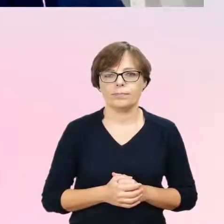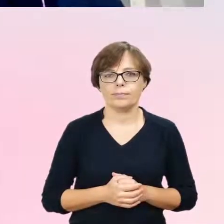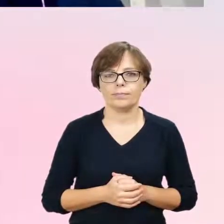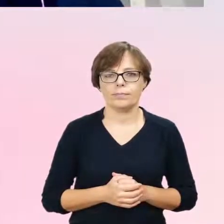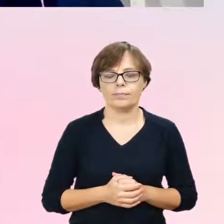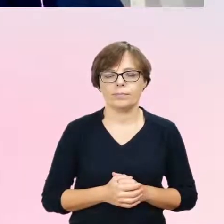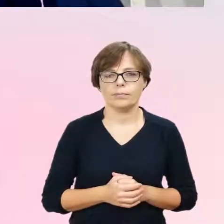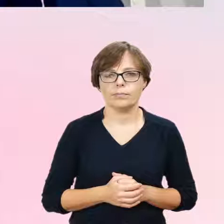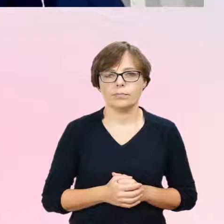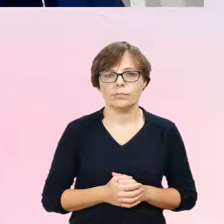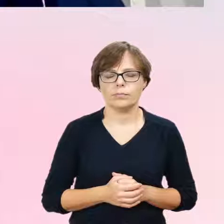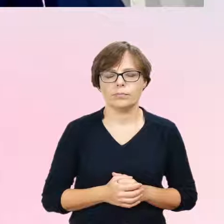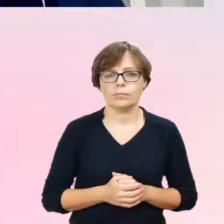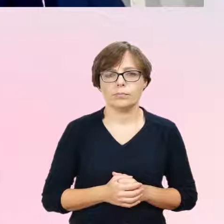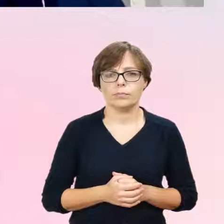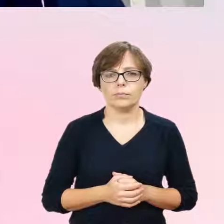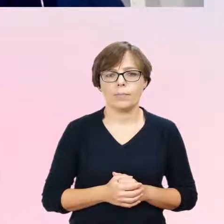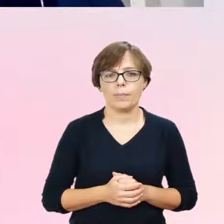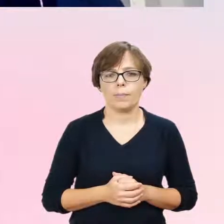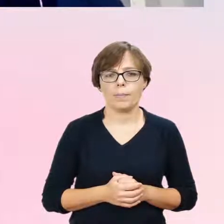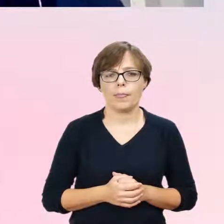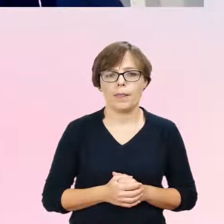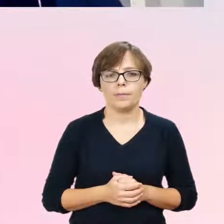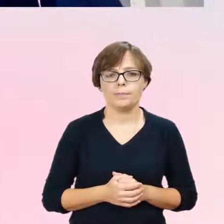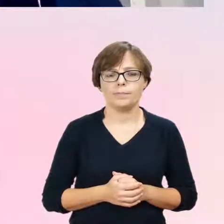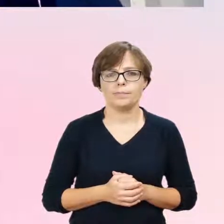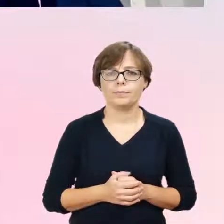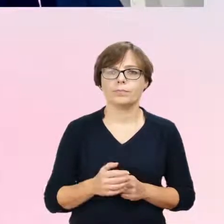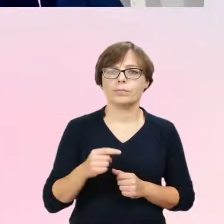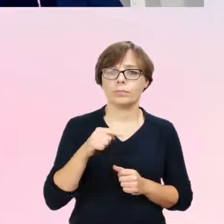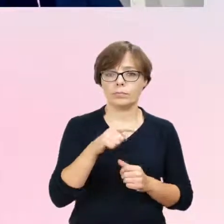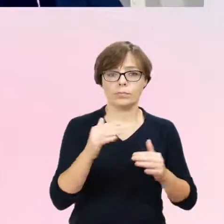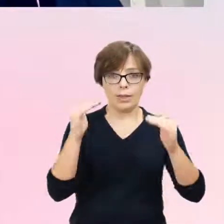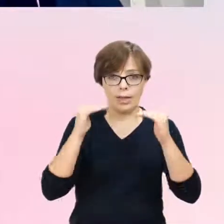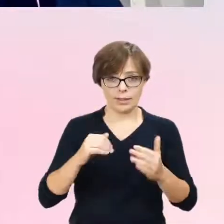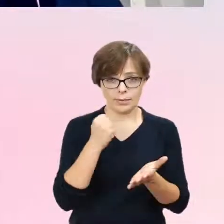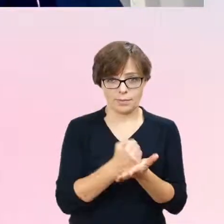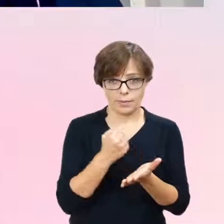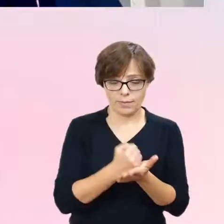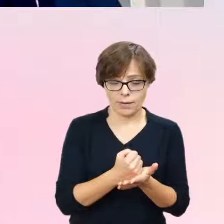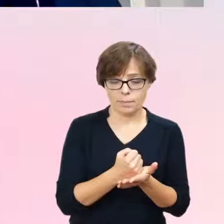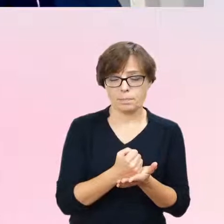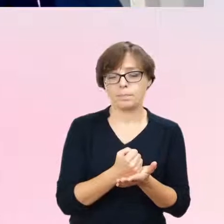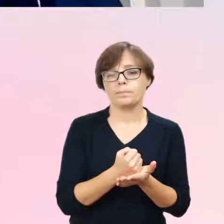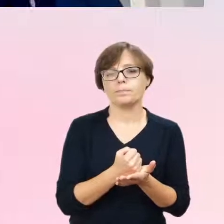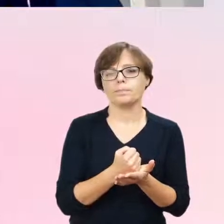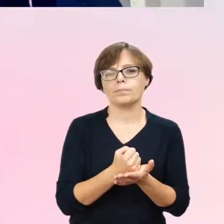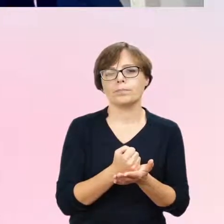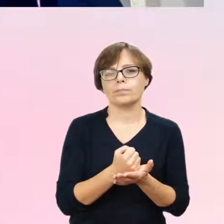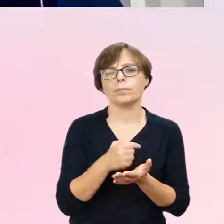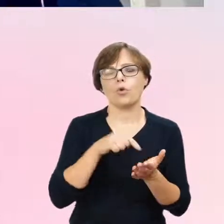Kwestie, tutaj już jesteśmy bardziej wśród